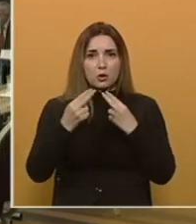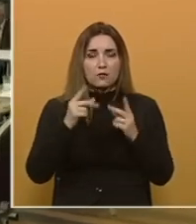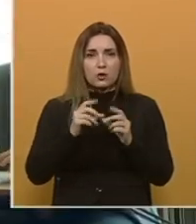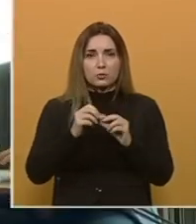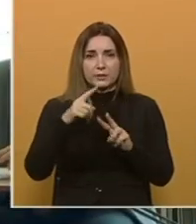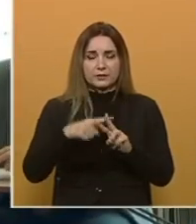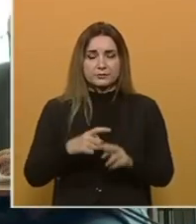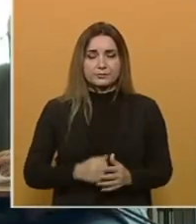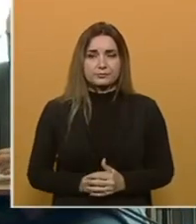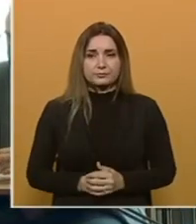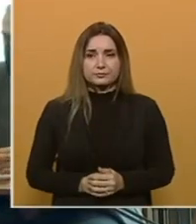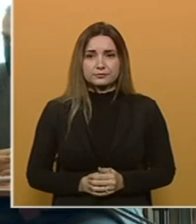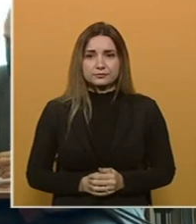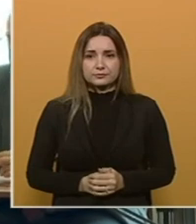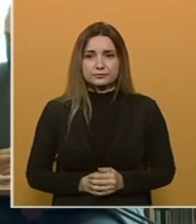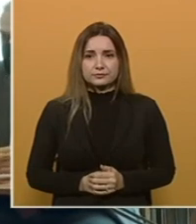Hercegovini.